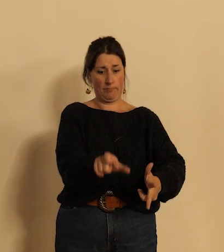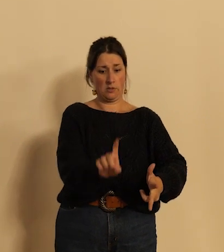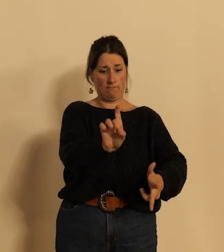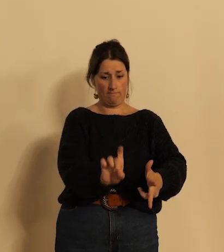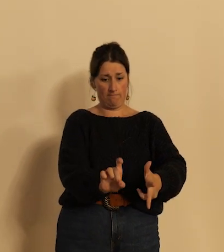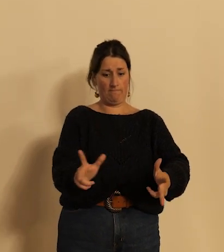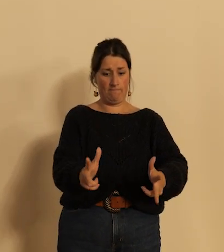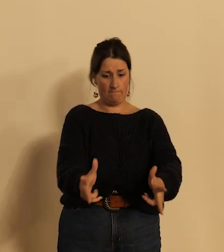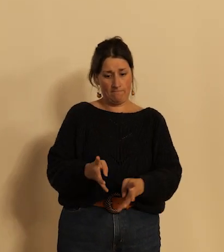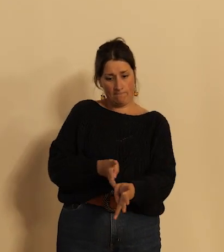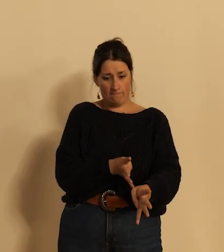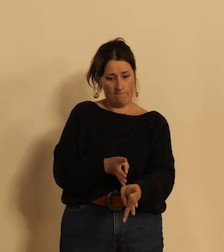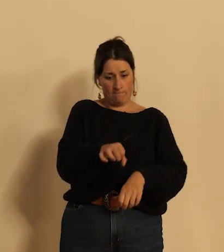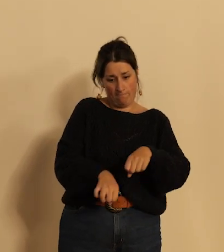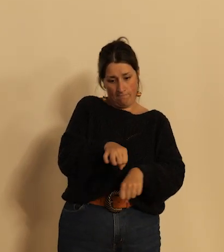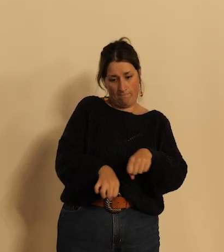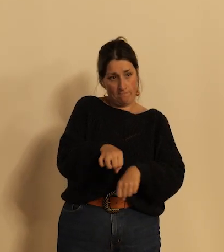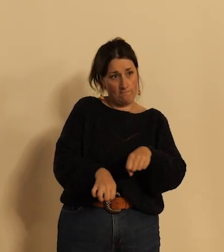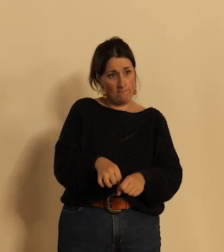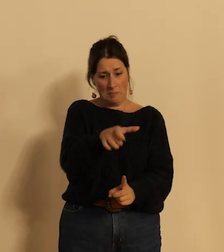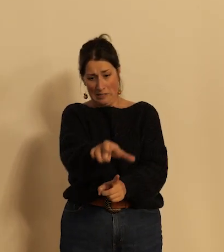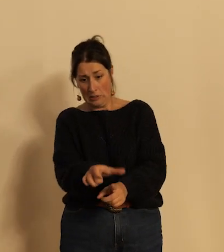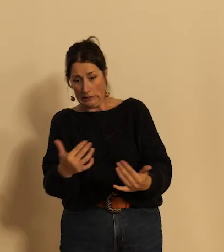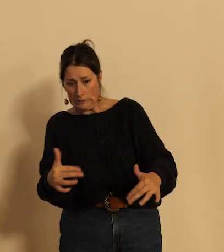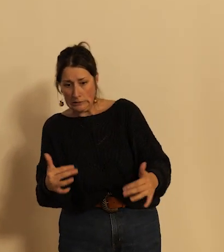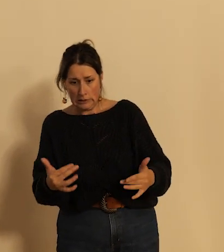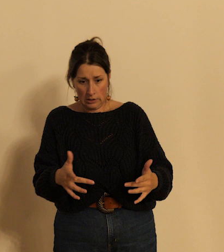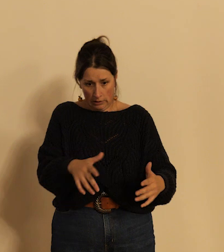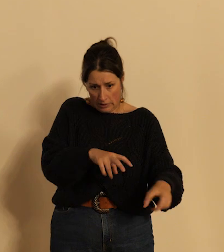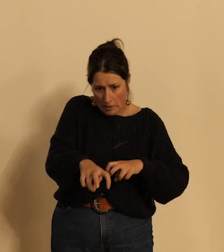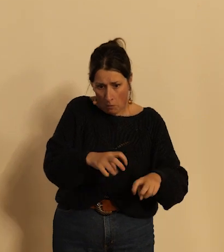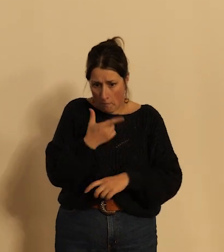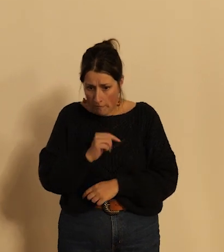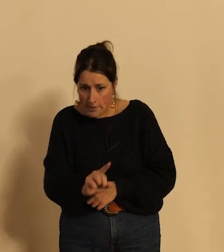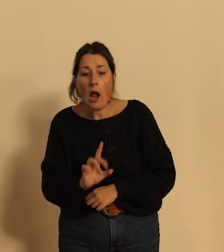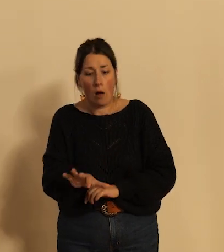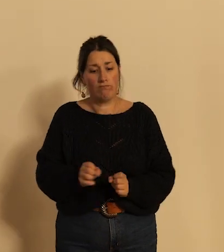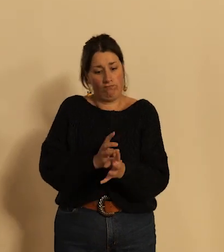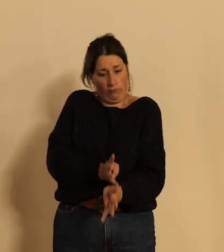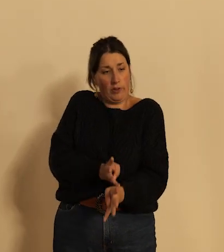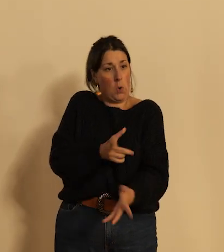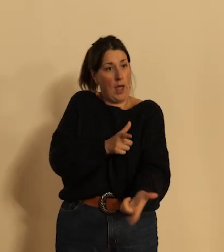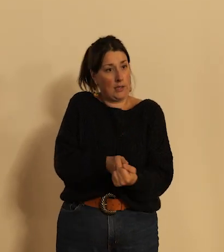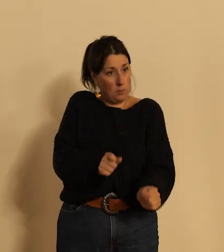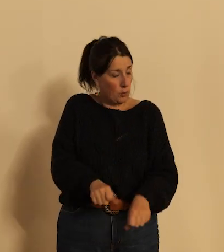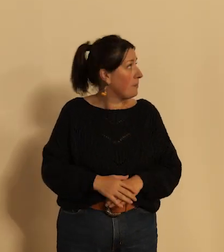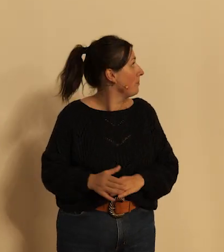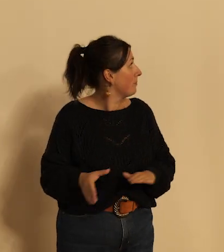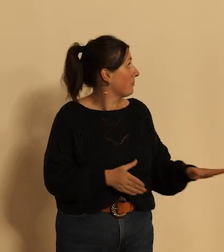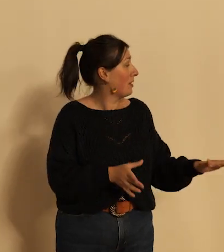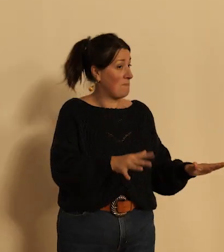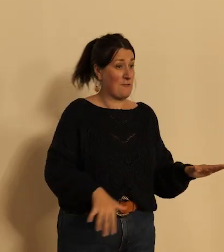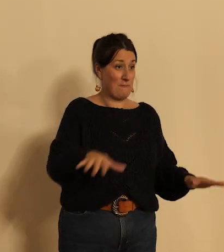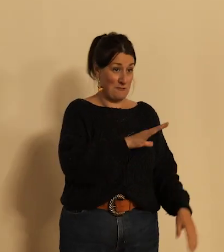personne qui est un tout petit peu moins valide pour la pratique du vélo et puis il faut garder en